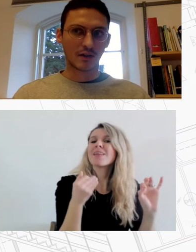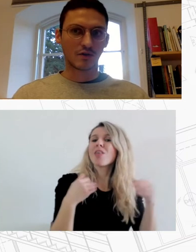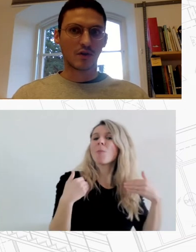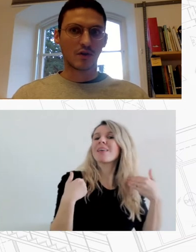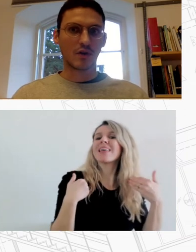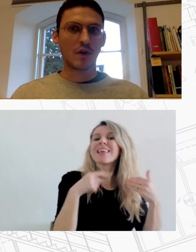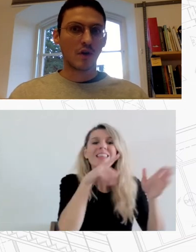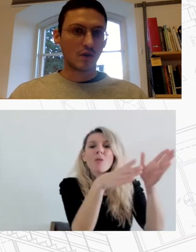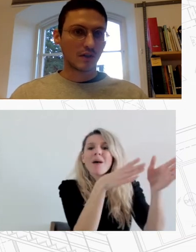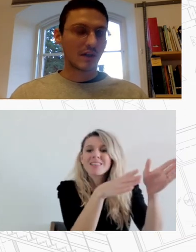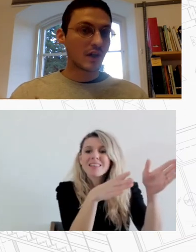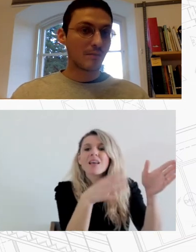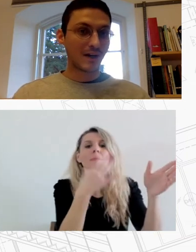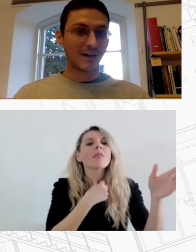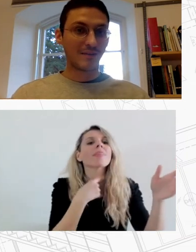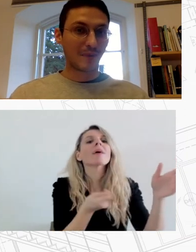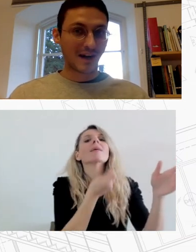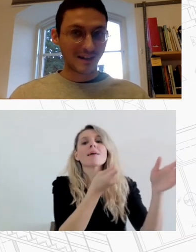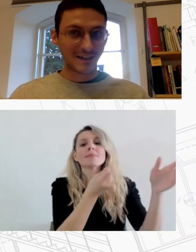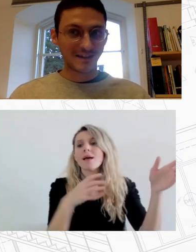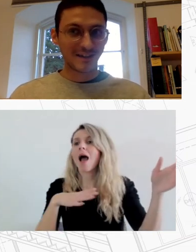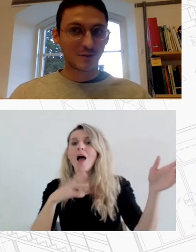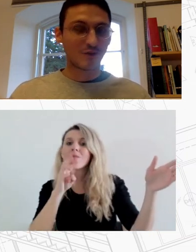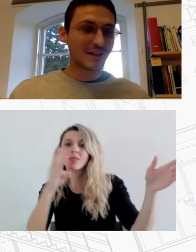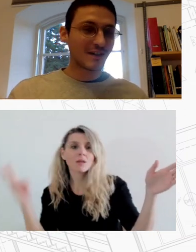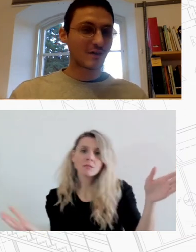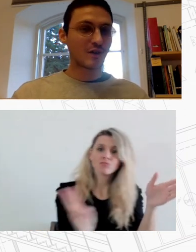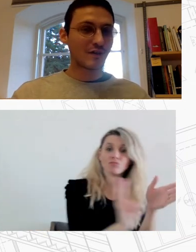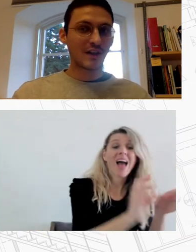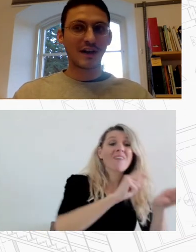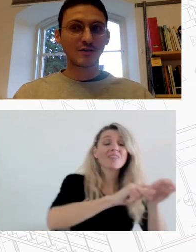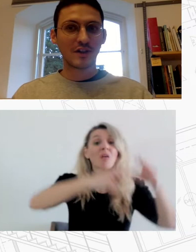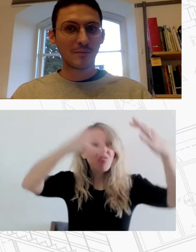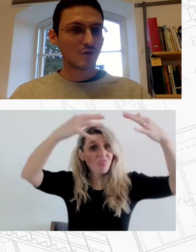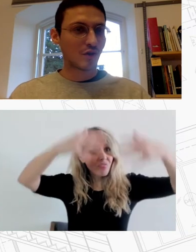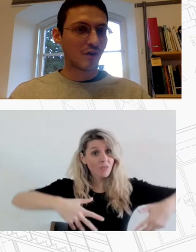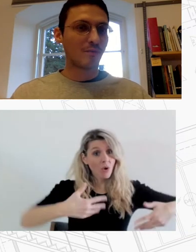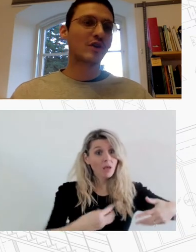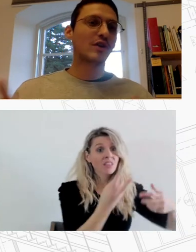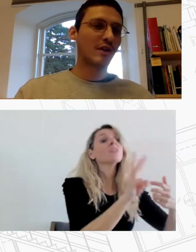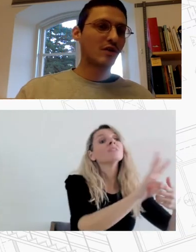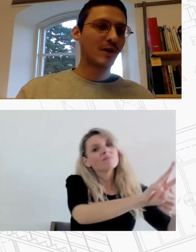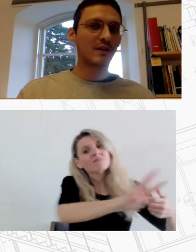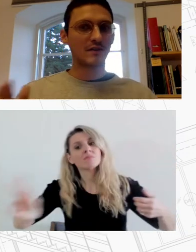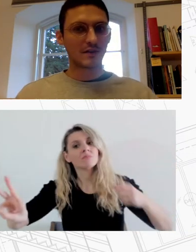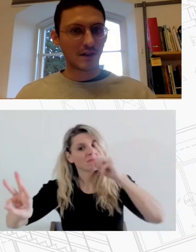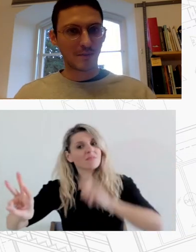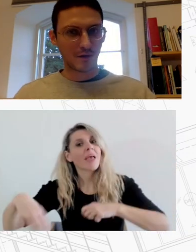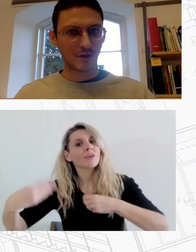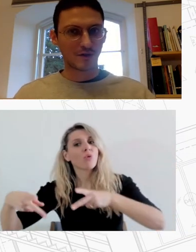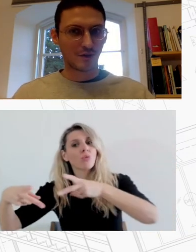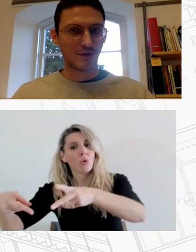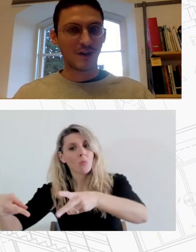τουλάχιστον Και όταν υπάρχει παράσταση τους βγάζει έξω και αυτοί αναγκάζονται να μείνουν στον δρόμο και όταν τελειώνει η παράσταση